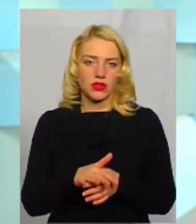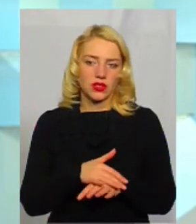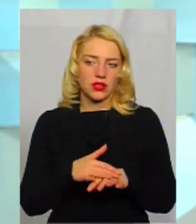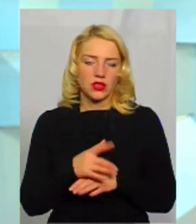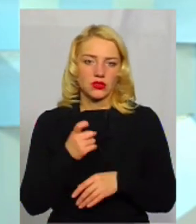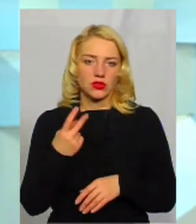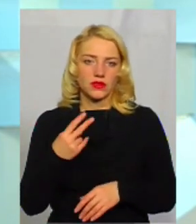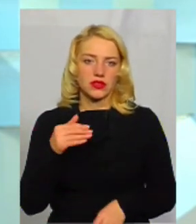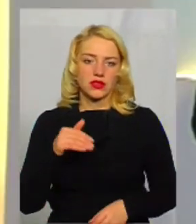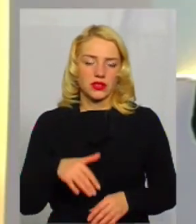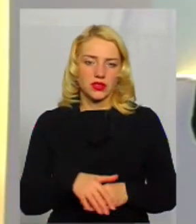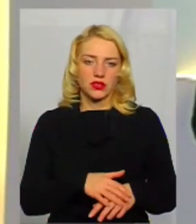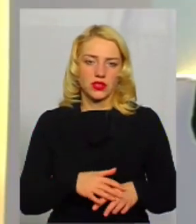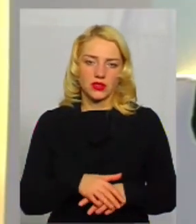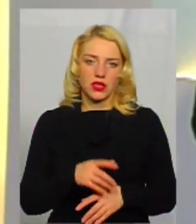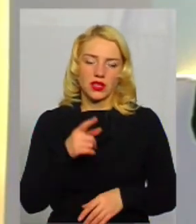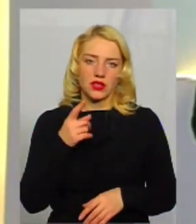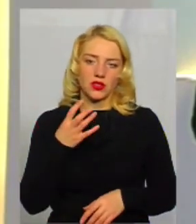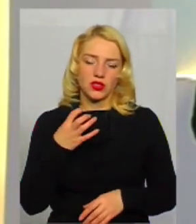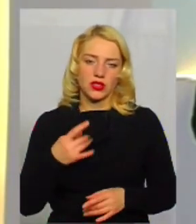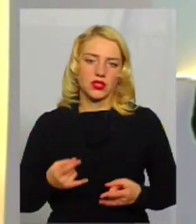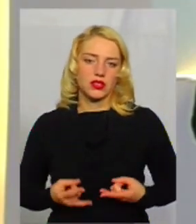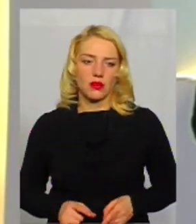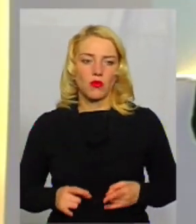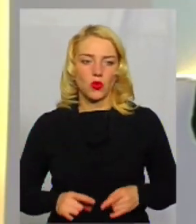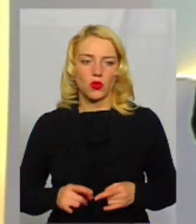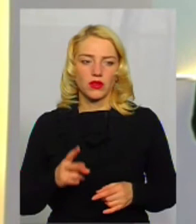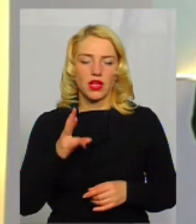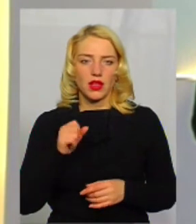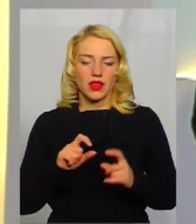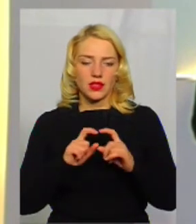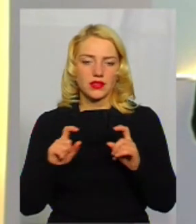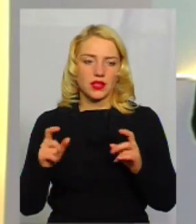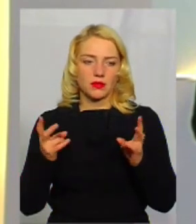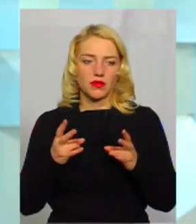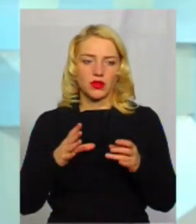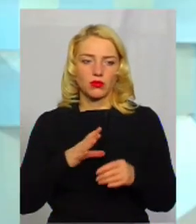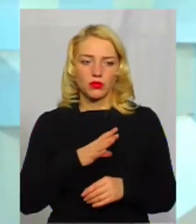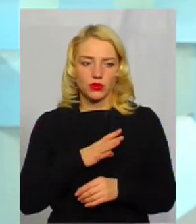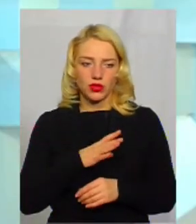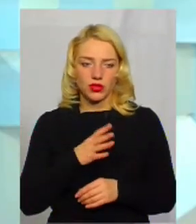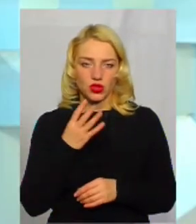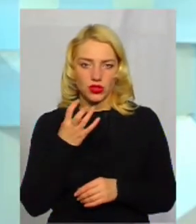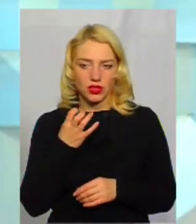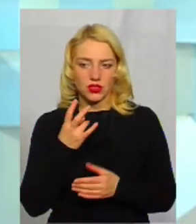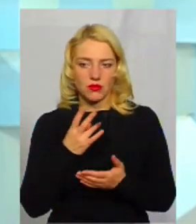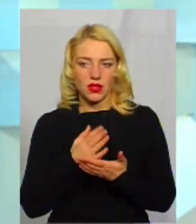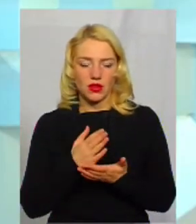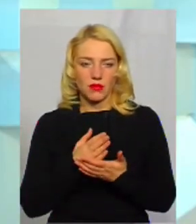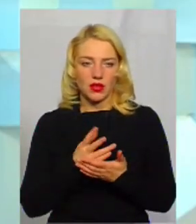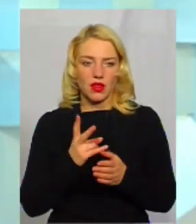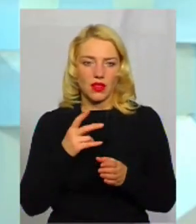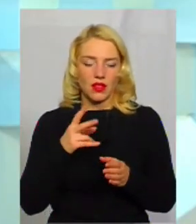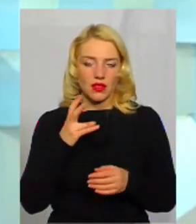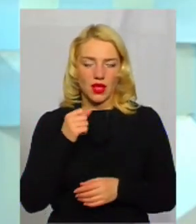120 тисяч населення. 400 пологів на закладі повинно бути. 400 мається на увазі на місці? 400